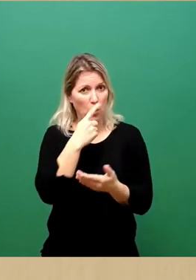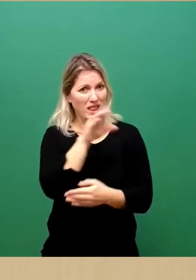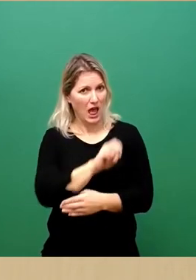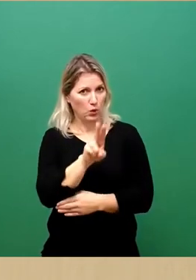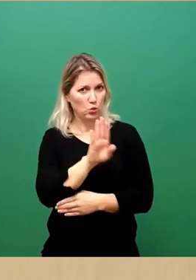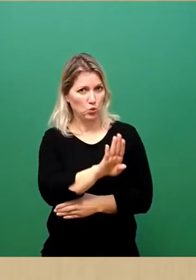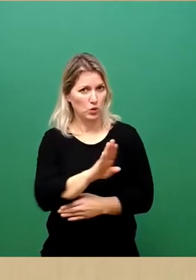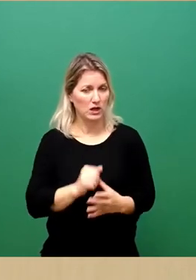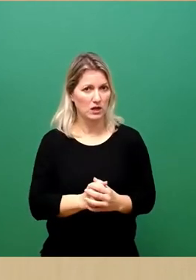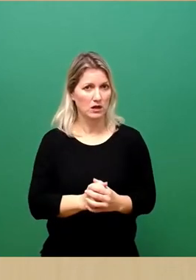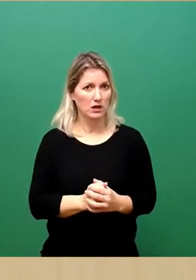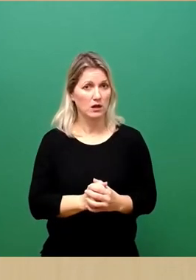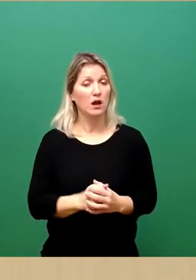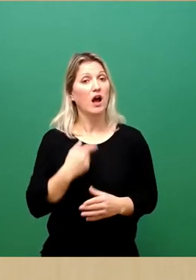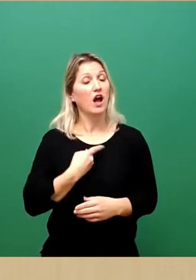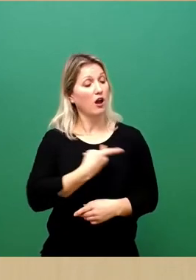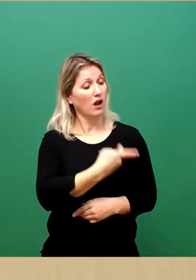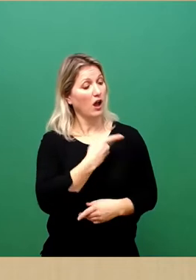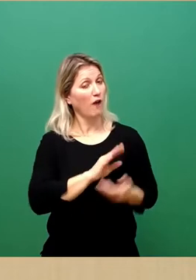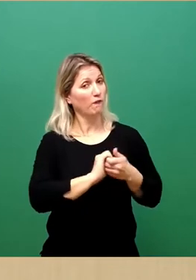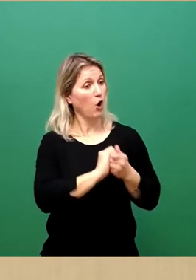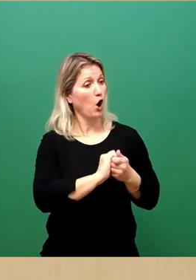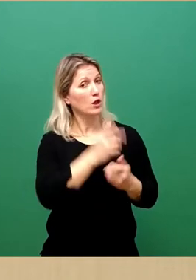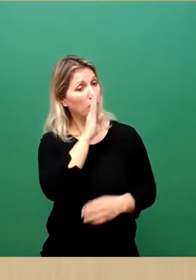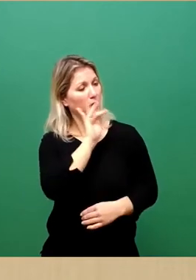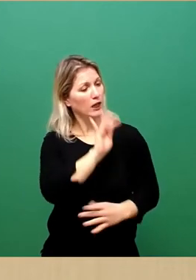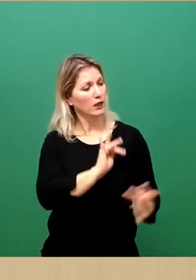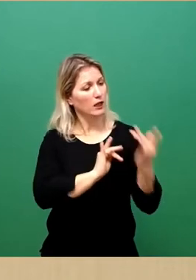Kritik unter Freunden ist notwendig und sinnvoll.